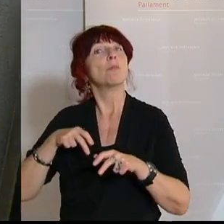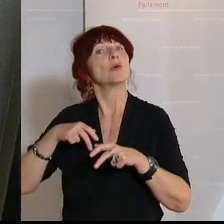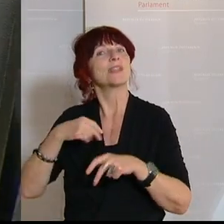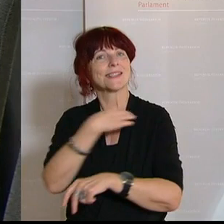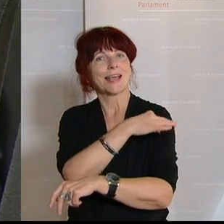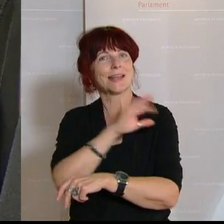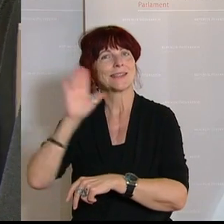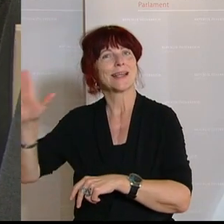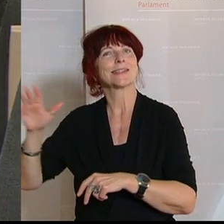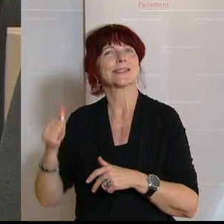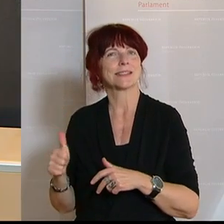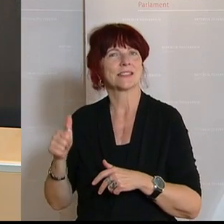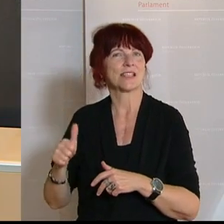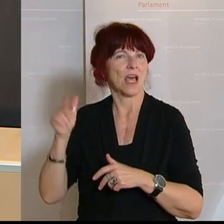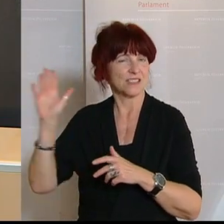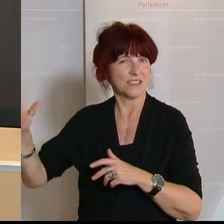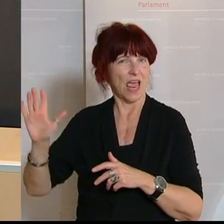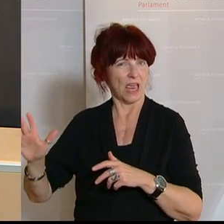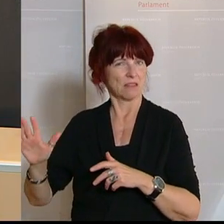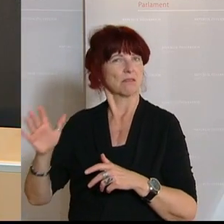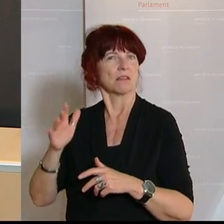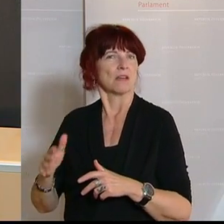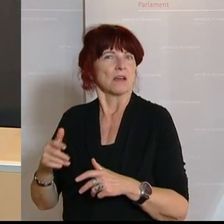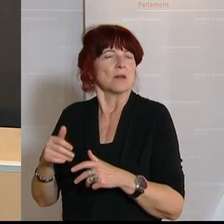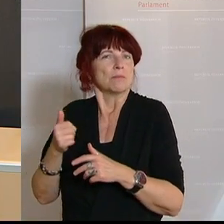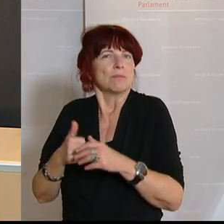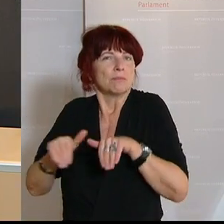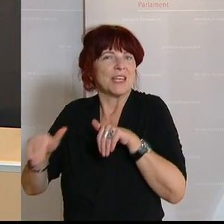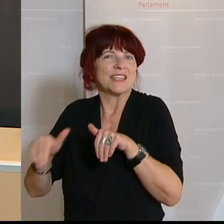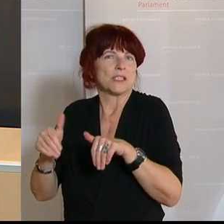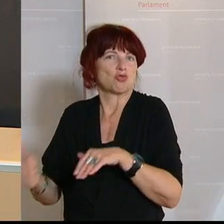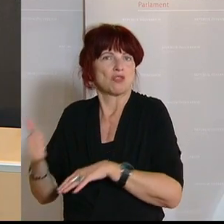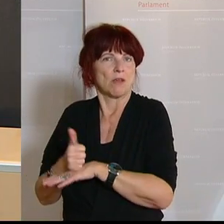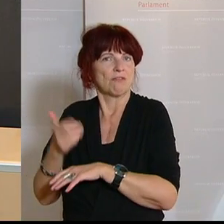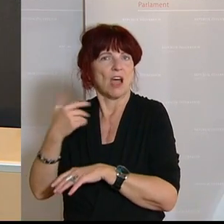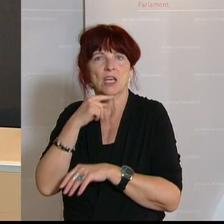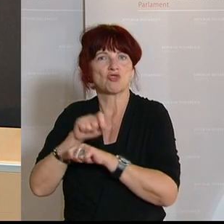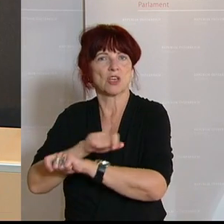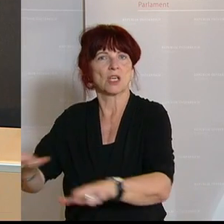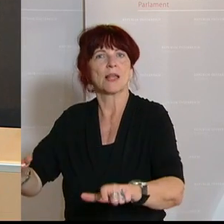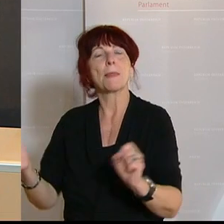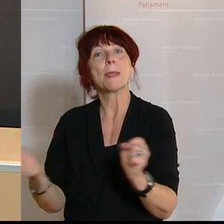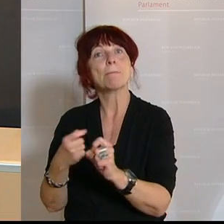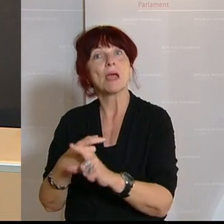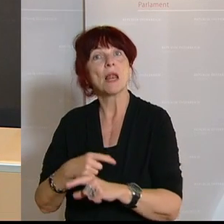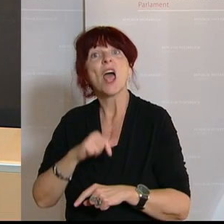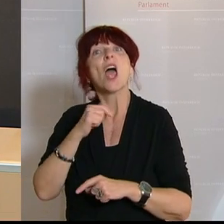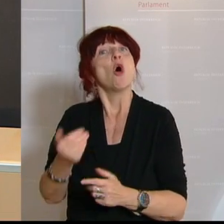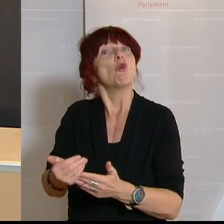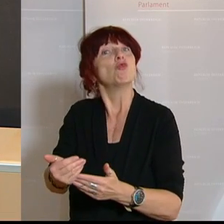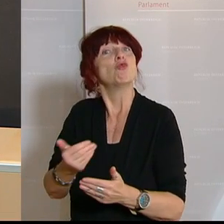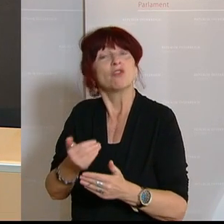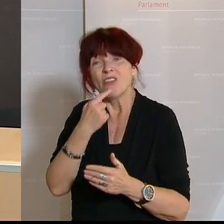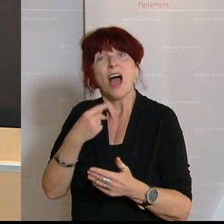ausgeschickt hat, in dem er in den Raum stellt, dass es möglicherweise bald auch Kontrollen im privaten Bereich gibt. Vorerst gibt es